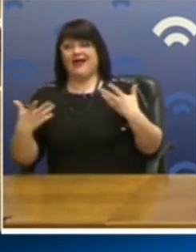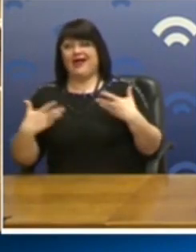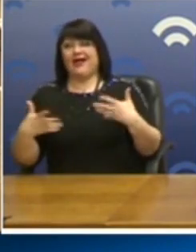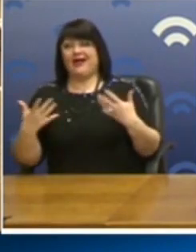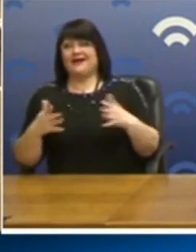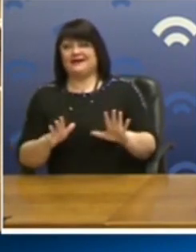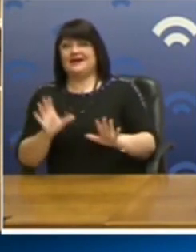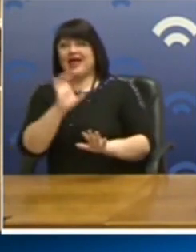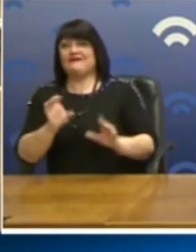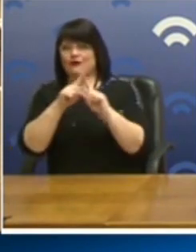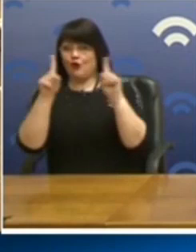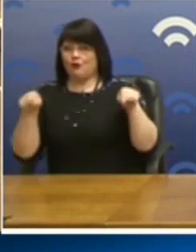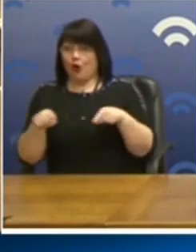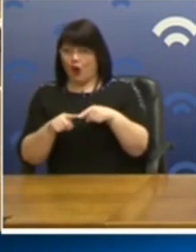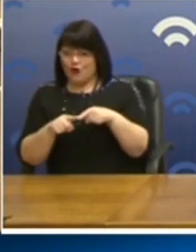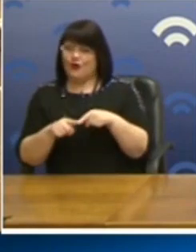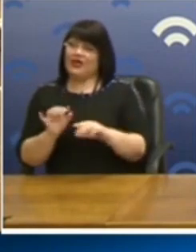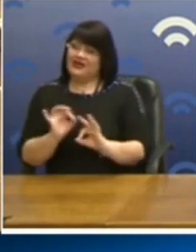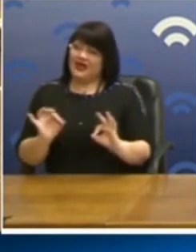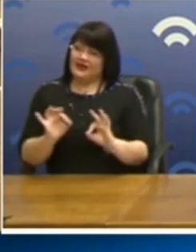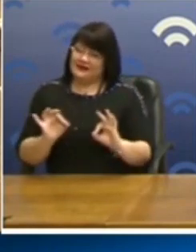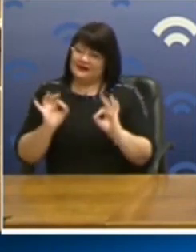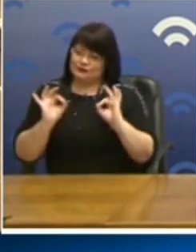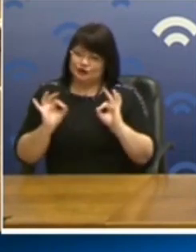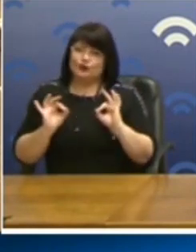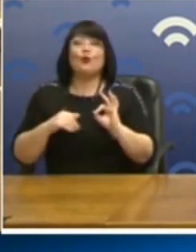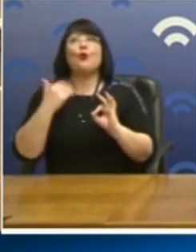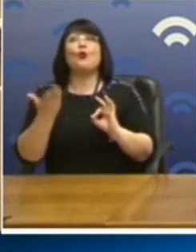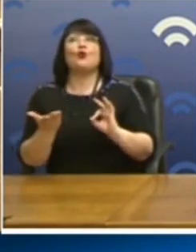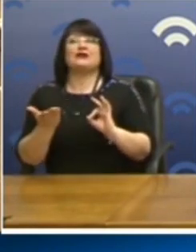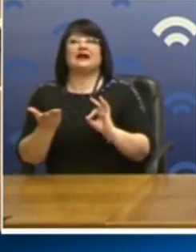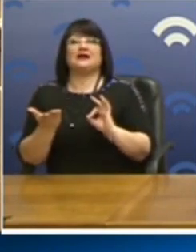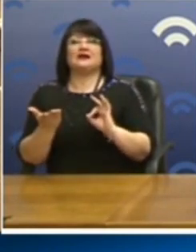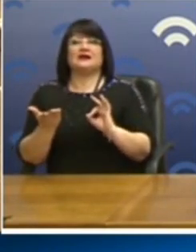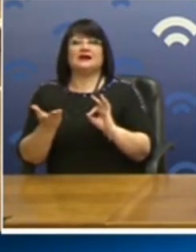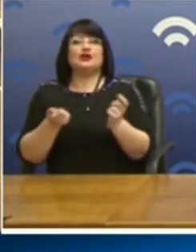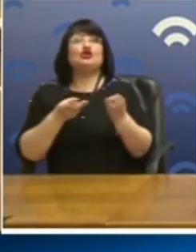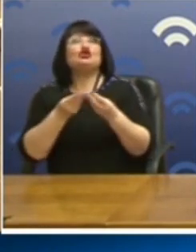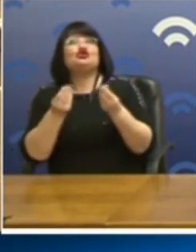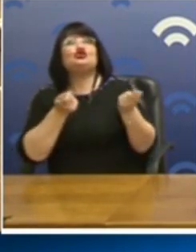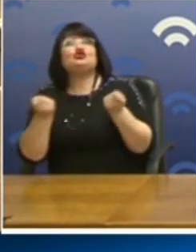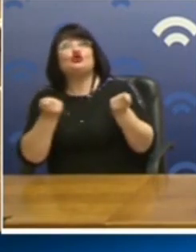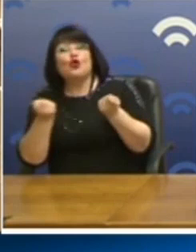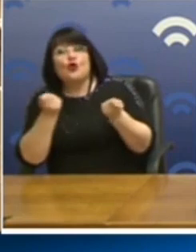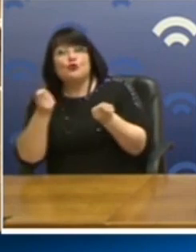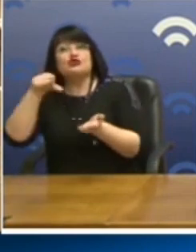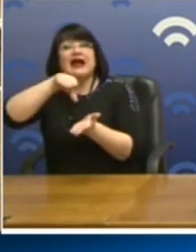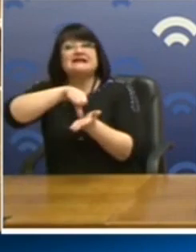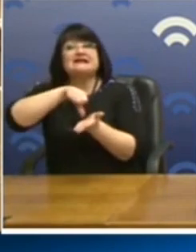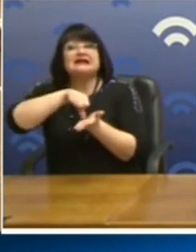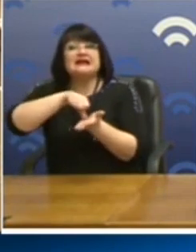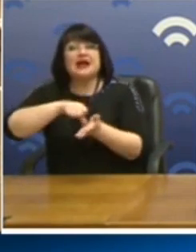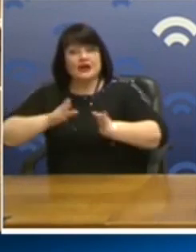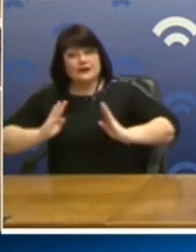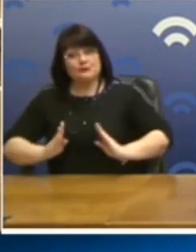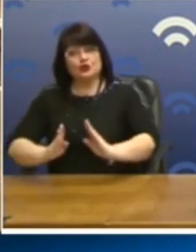ούτε για ευρωομόλογα, ούτε για διάφορες αστικές μορφές διαχείρισης που θα μας οδηγήσουν ως λαό, τα